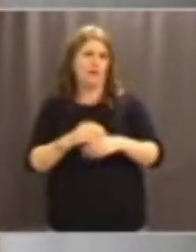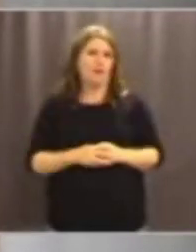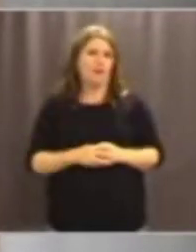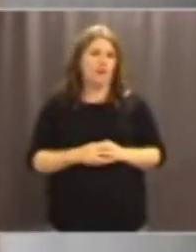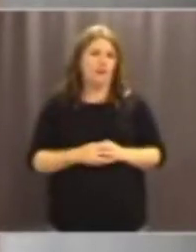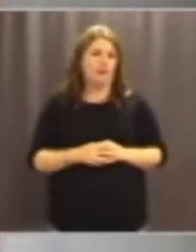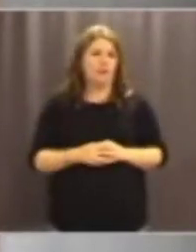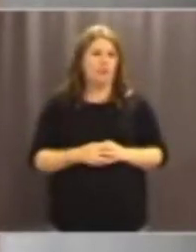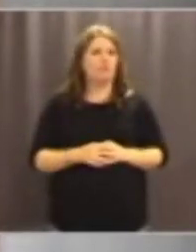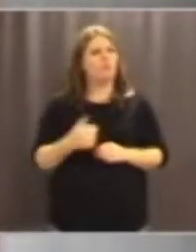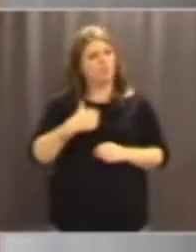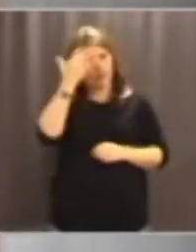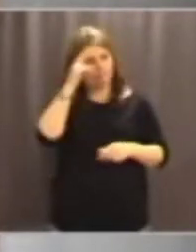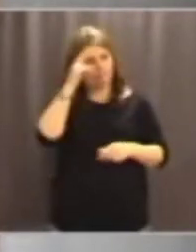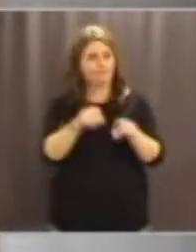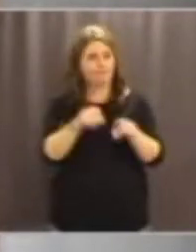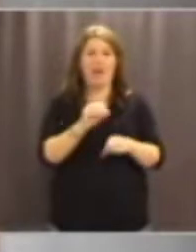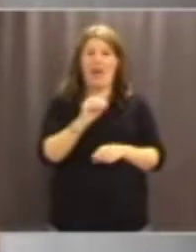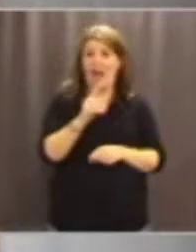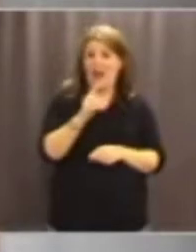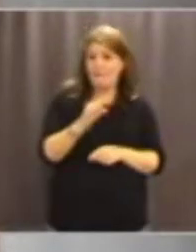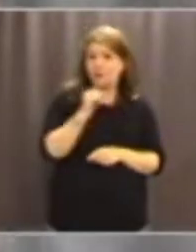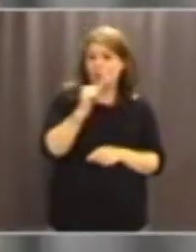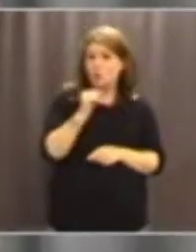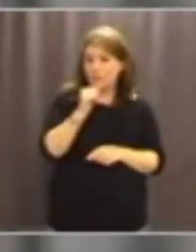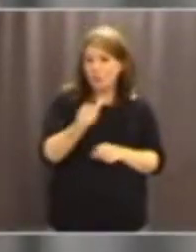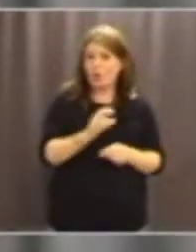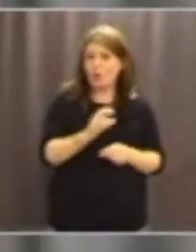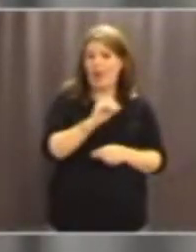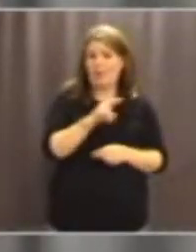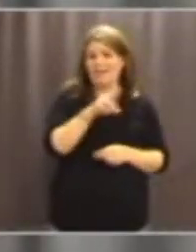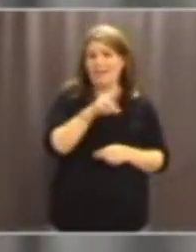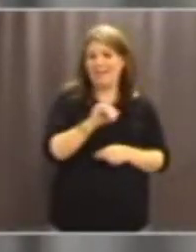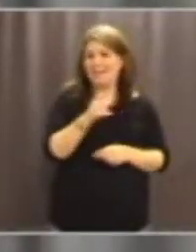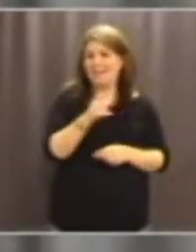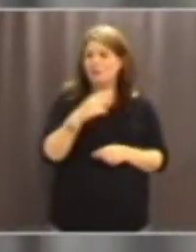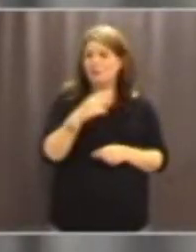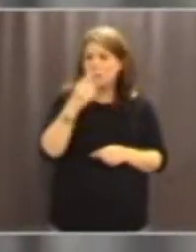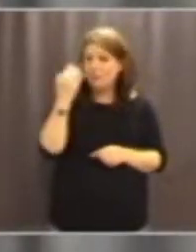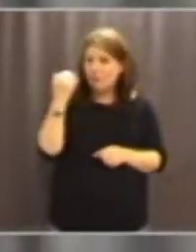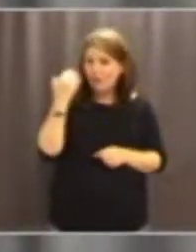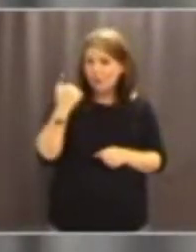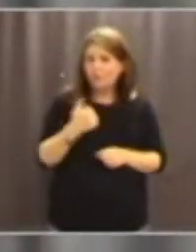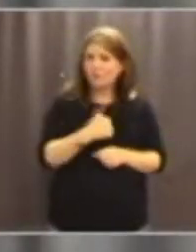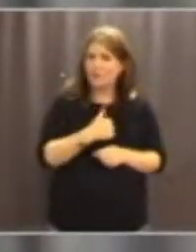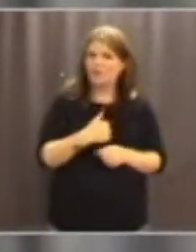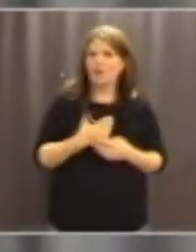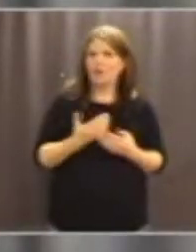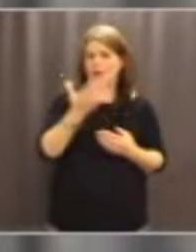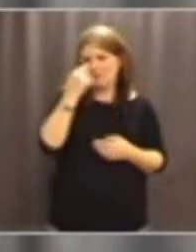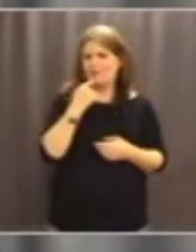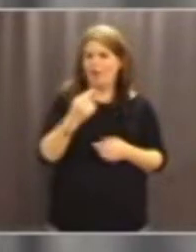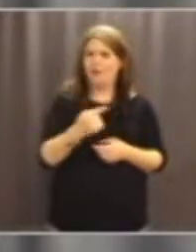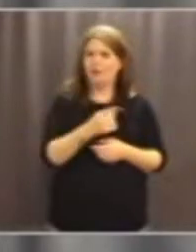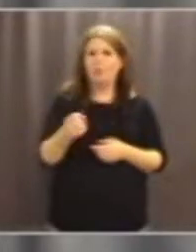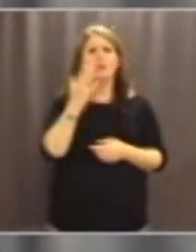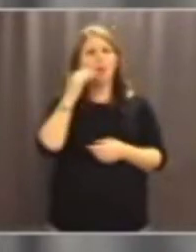Jag kan bara instämma i både Alf Gustafsson och Ann-Marie Nilsson har sagt tidigare om den här resan vi har haft på detta Man kan säga i Lundsvinbord